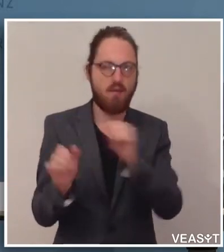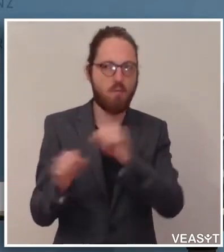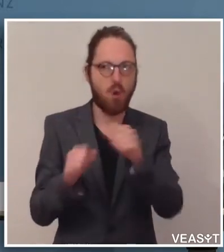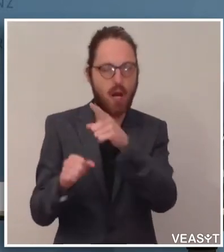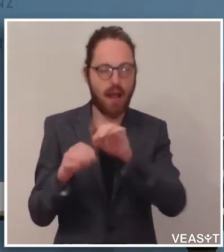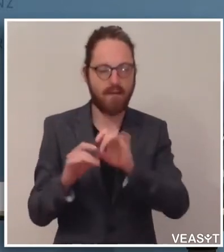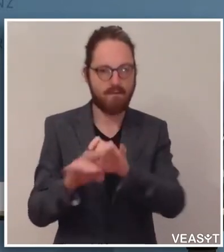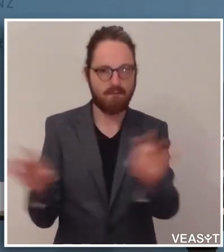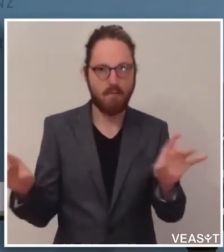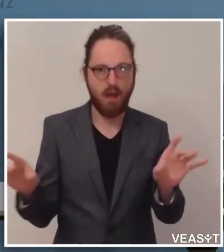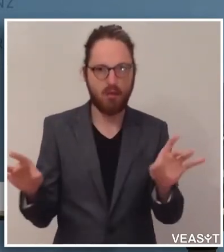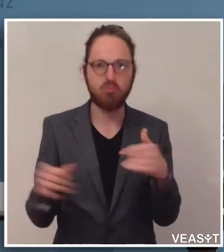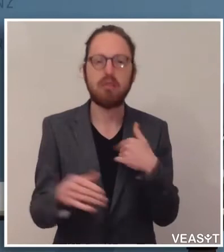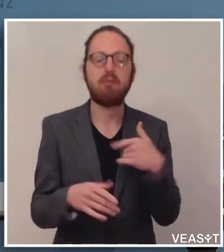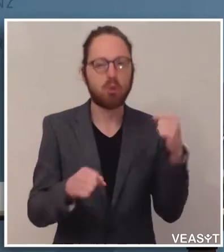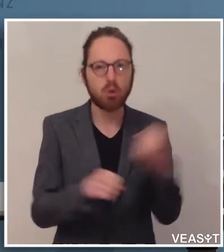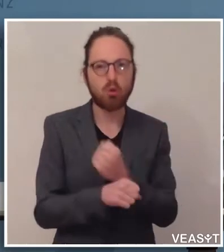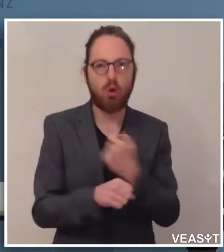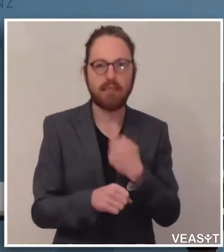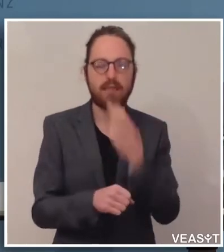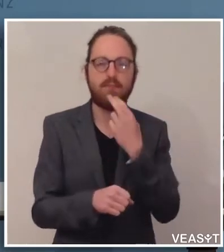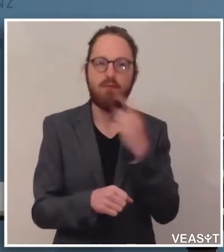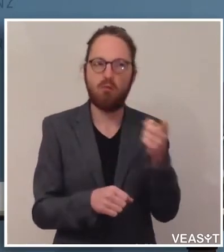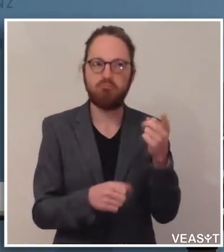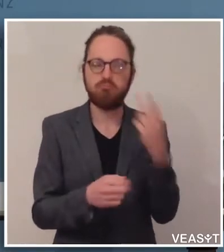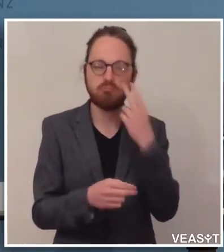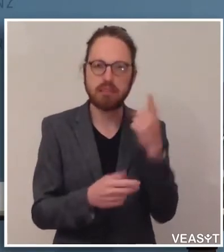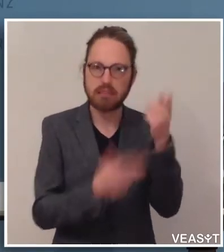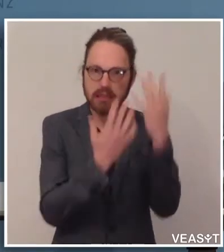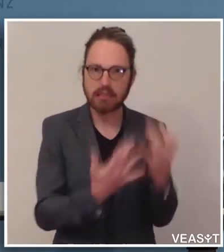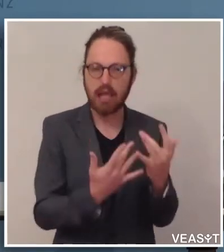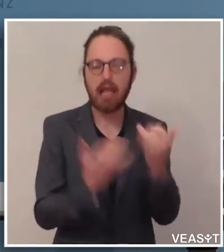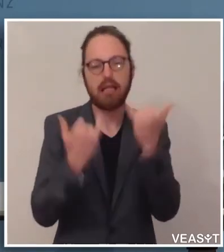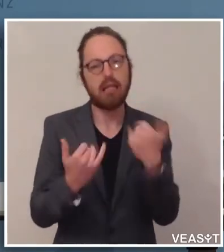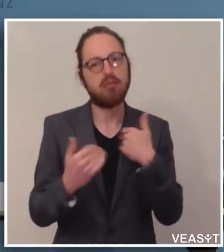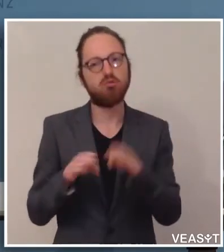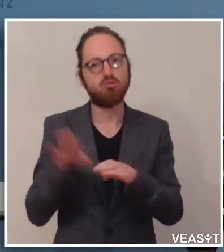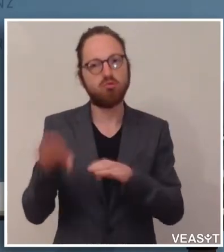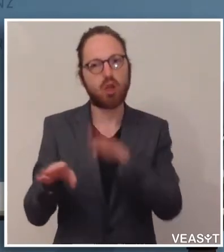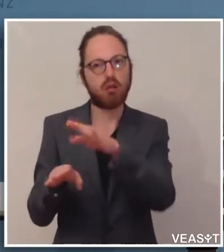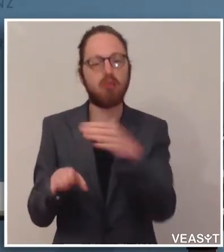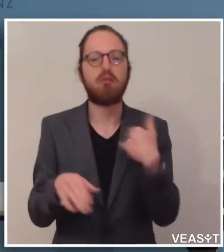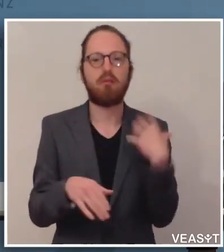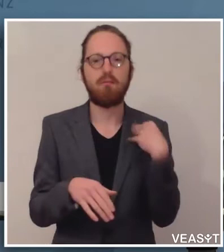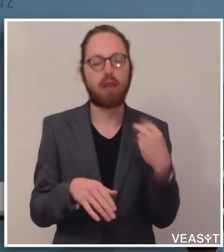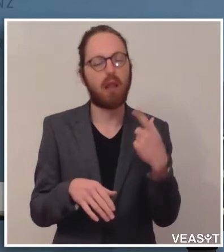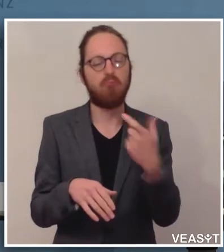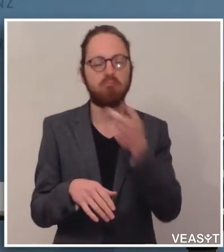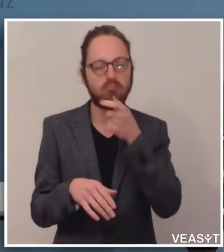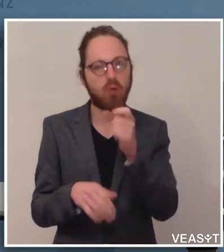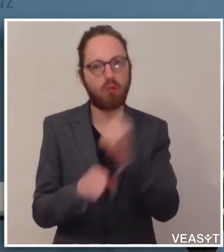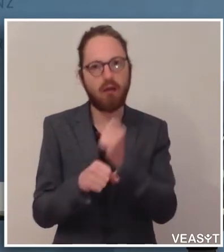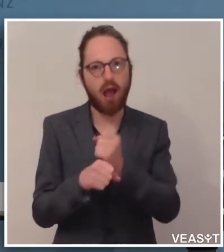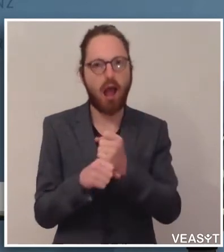Trotzdem wollen wir angesichts dieser Zahlen jetzt Schritt für Schritt auch wieder mehr berufliche Tätigkeit zulassen.